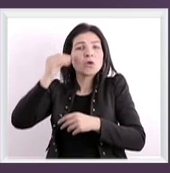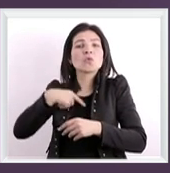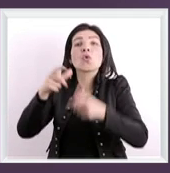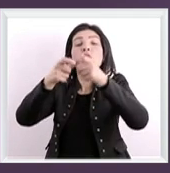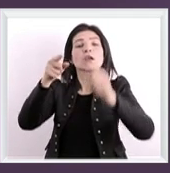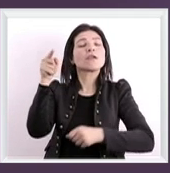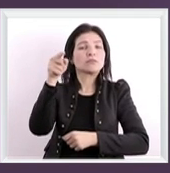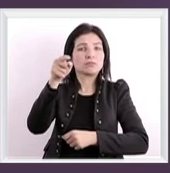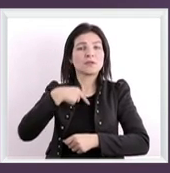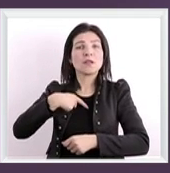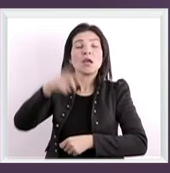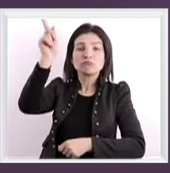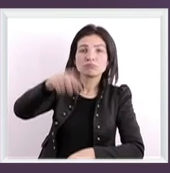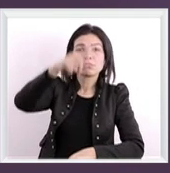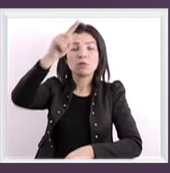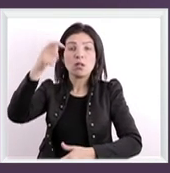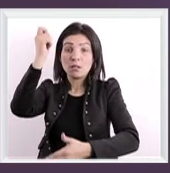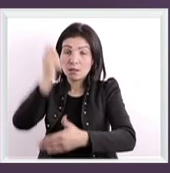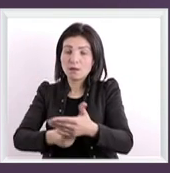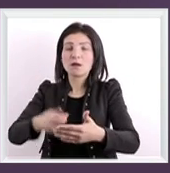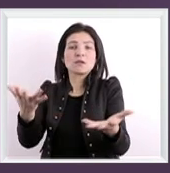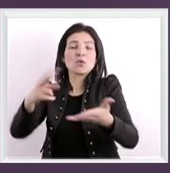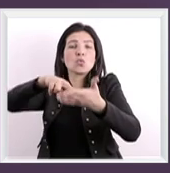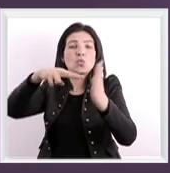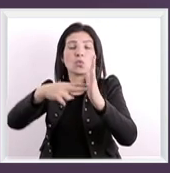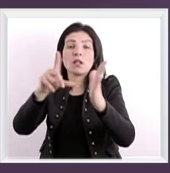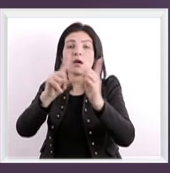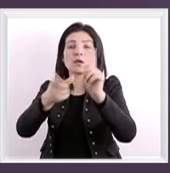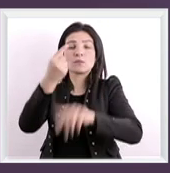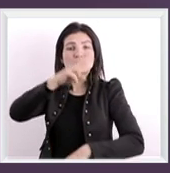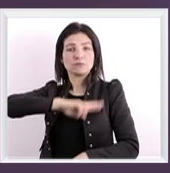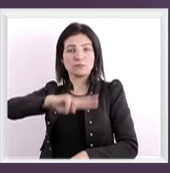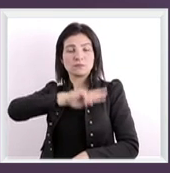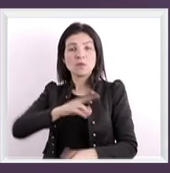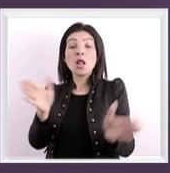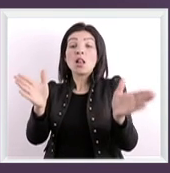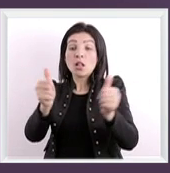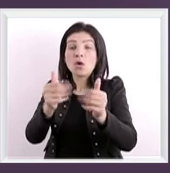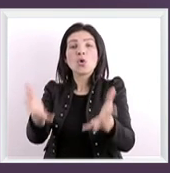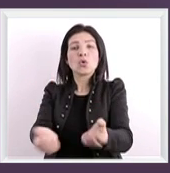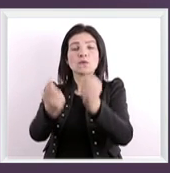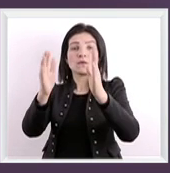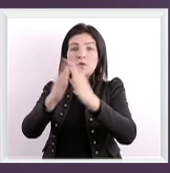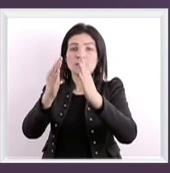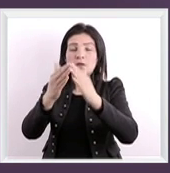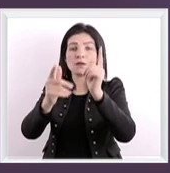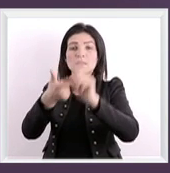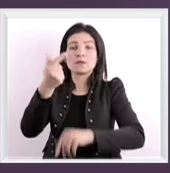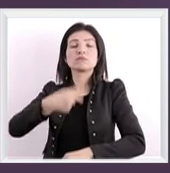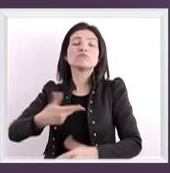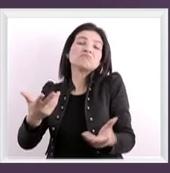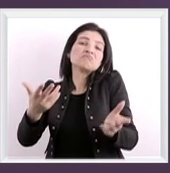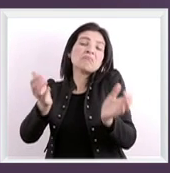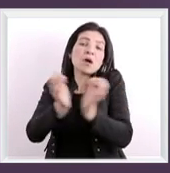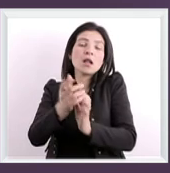لمؤسستك تتمتع بالإعثار من مساهمة الأعراف في نظام القانون لضمان الاجتماعي وفي صندوق النبوذ بالمساكن الاجتماعية